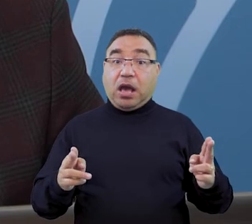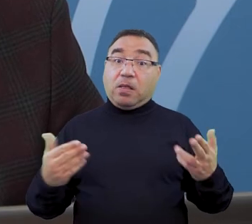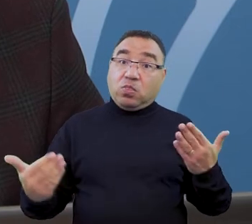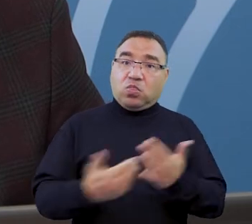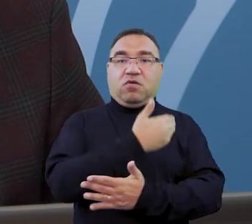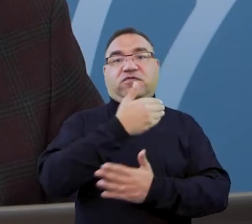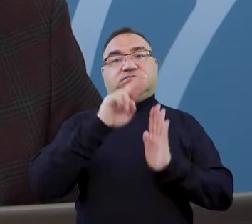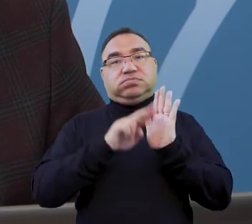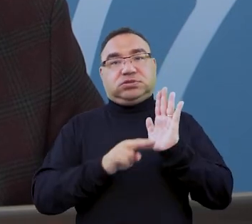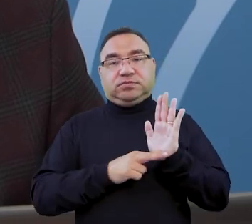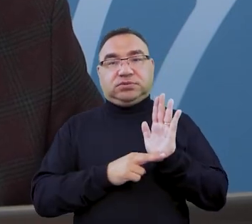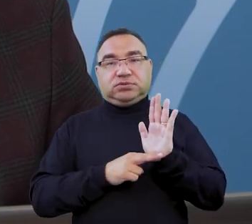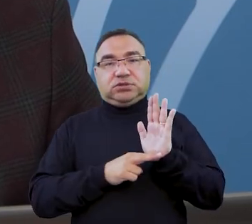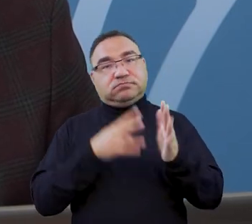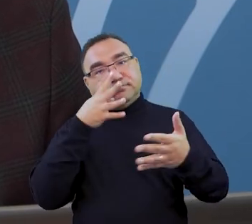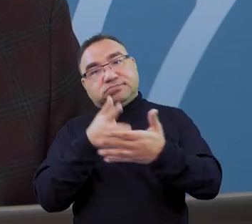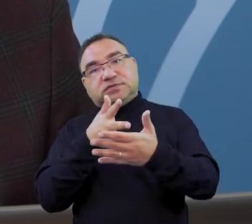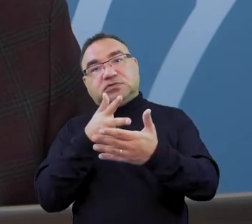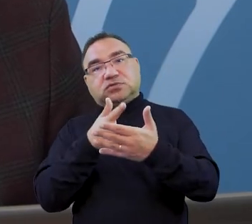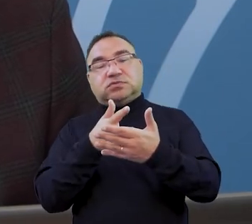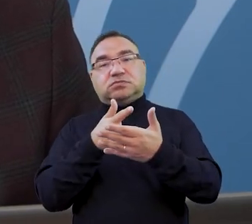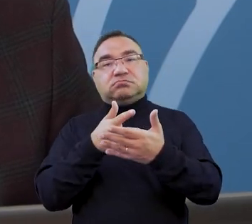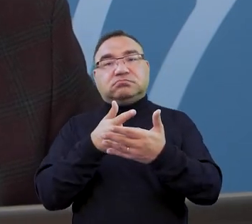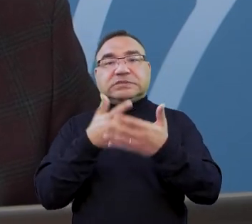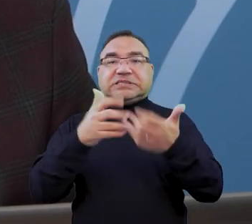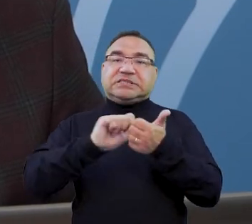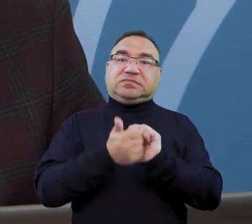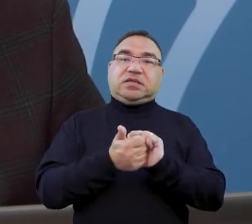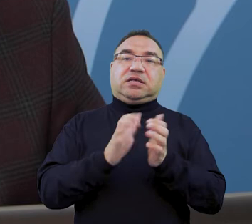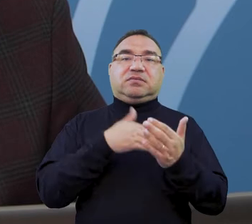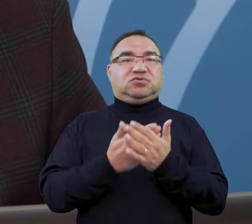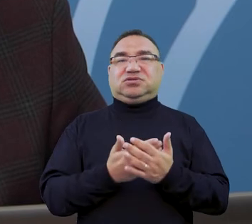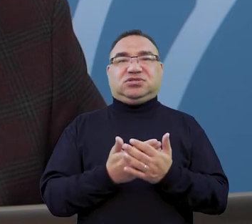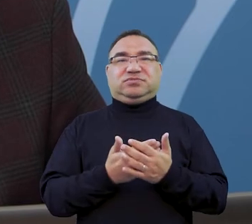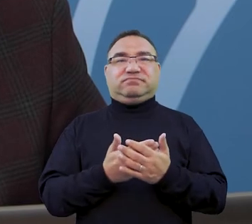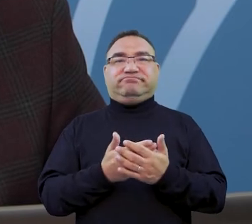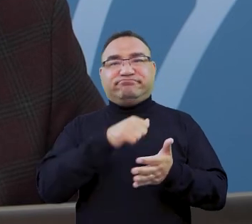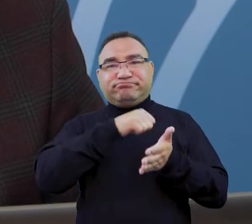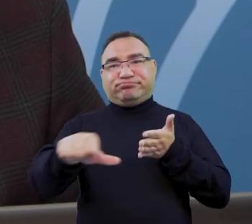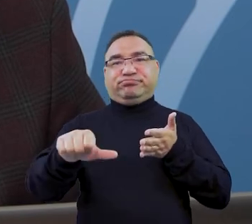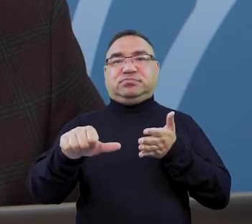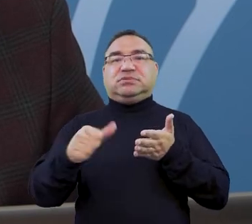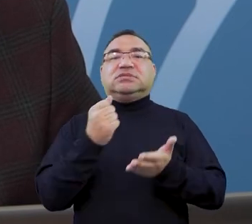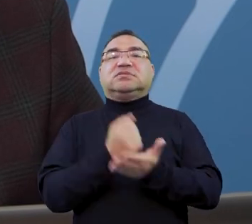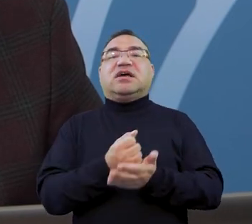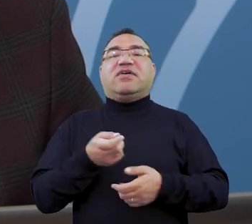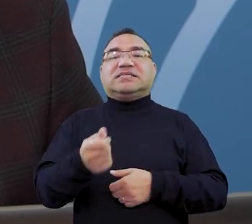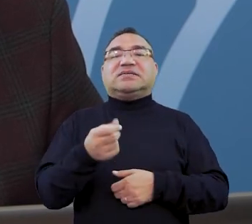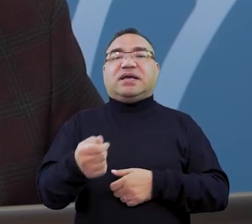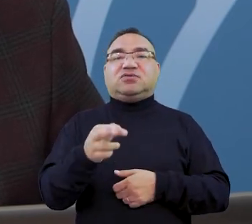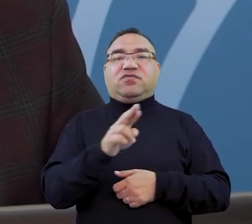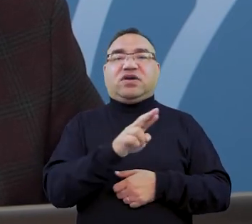tej ustawy przewidują Państwo zmianę, bądź zniesienie tego zapisu, choćby w odniesieniu do stypendium rektora?